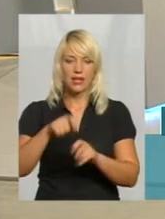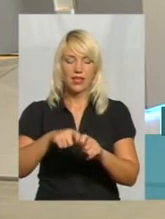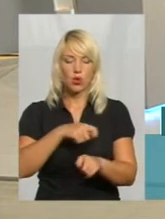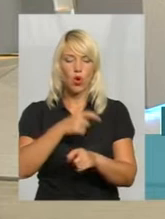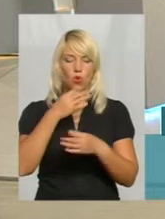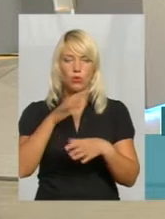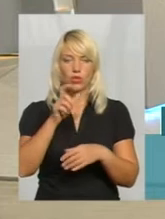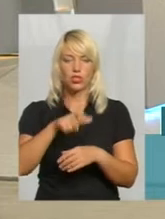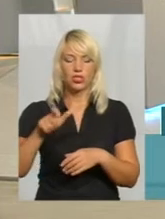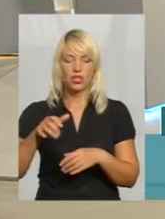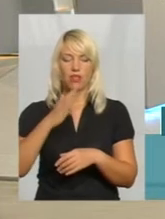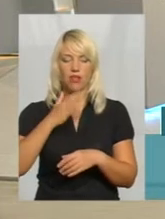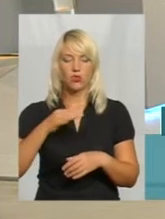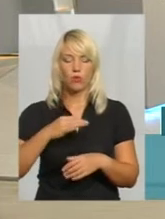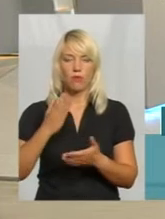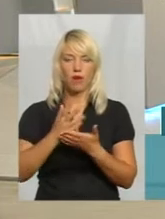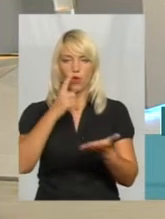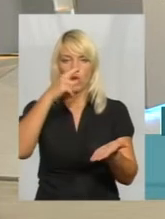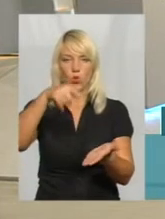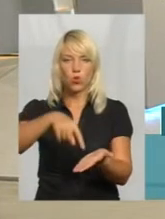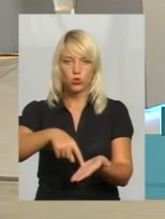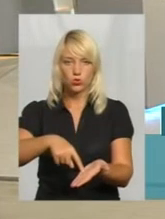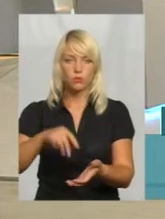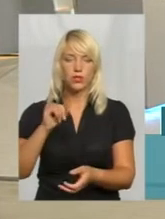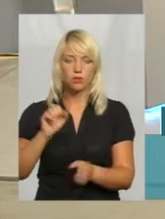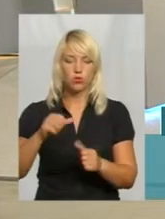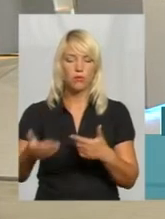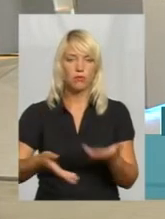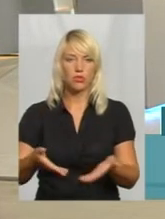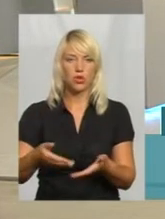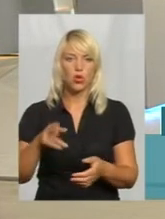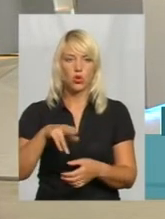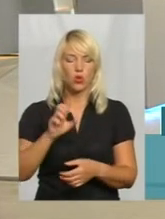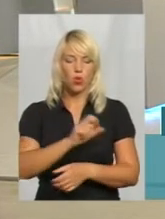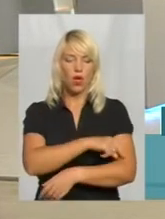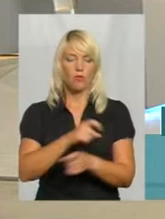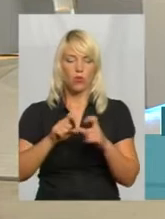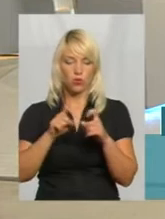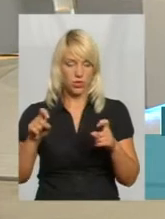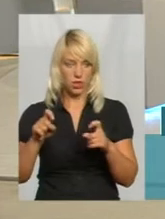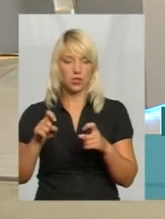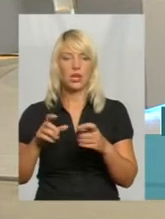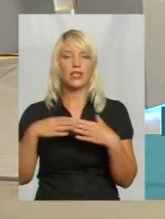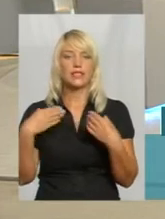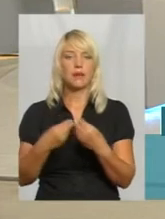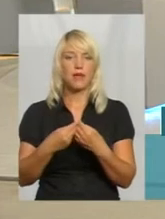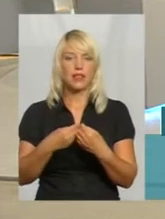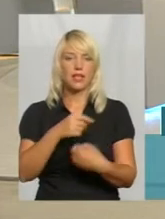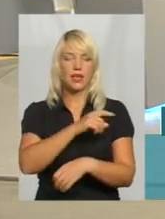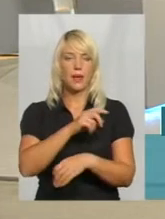нашої області мав доступ, навіть пішо доходу, до амбулаторії загальної практики сімейної медицини.